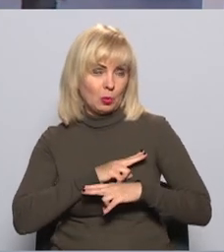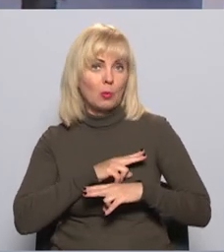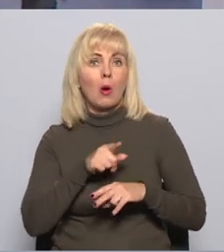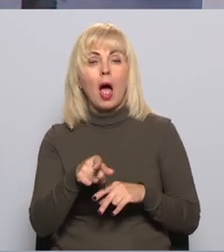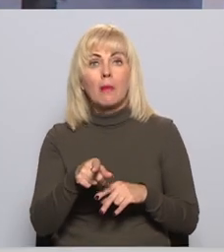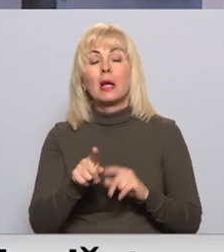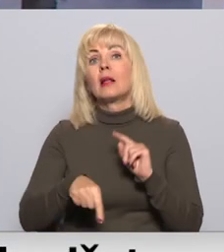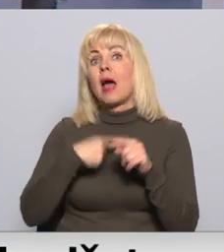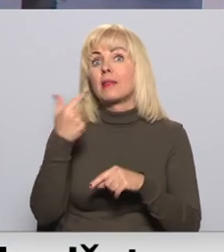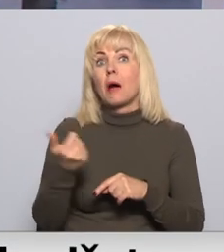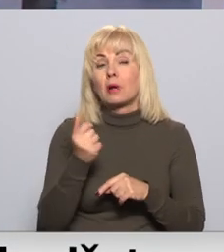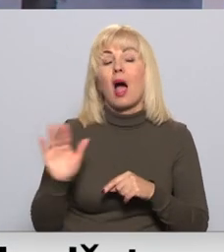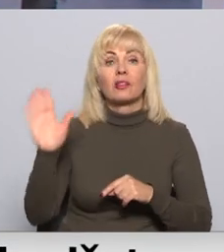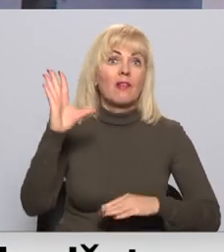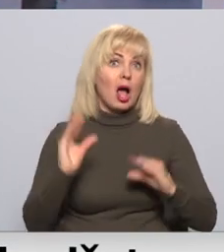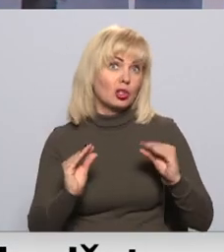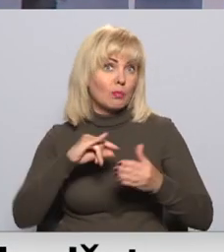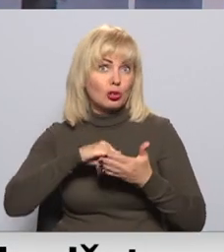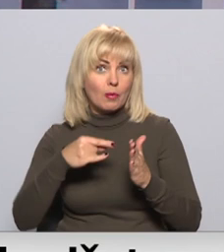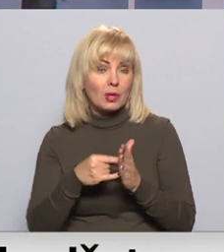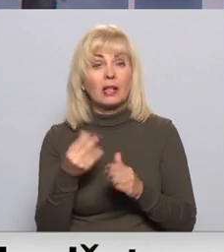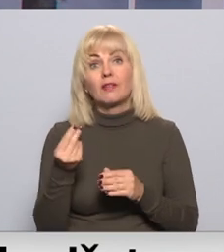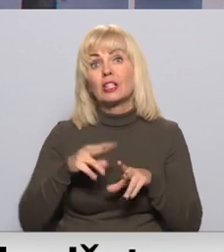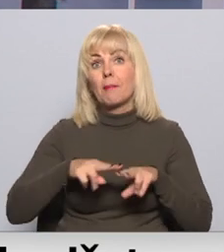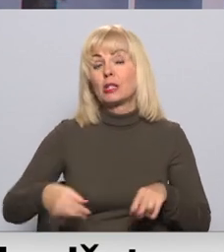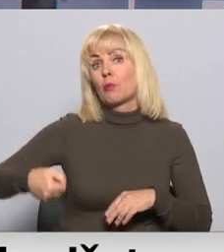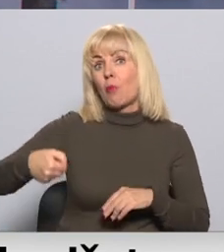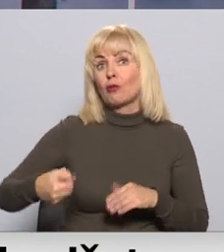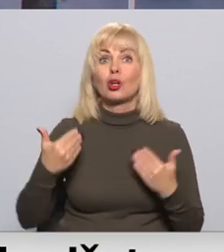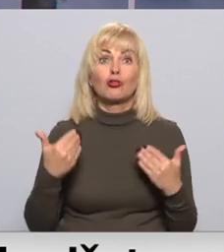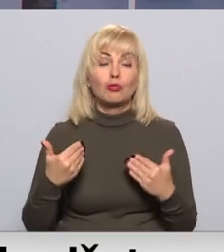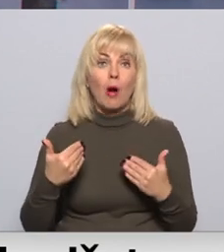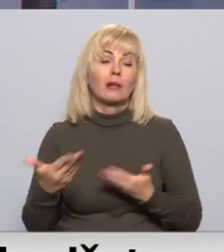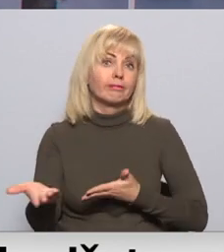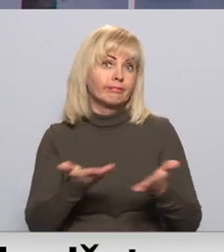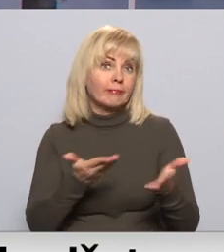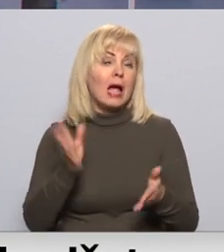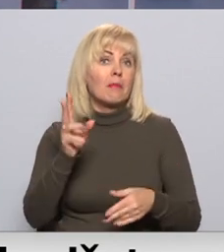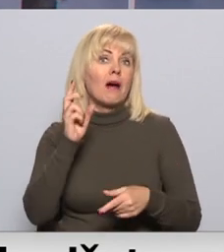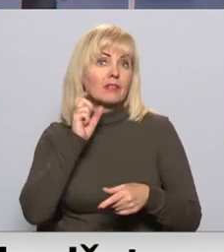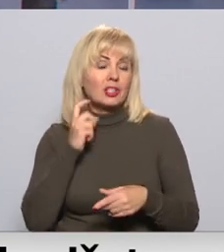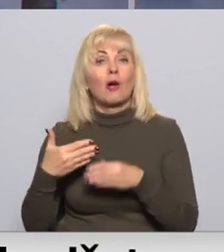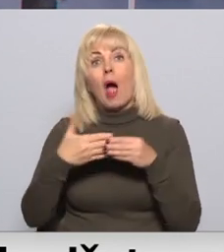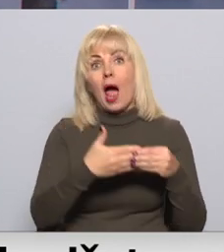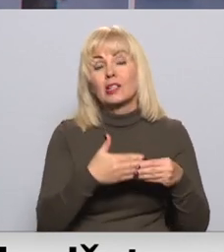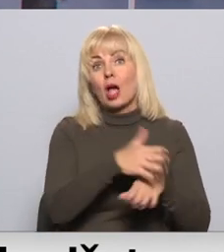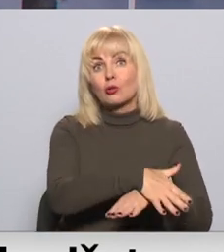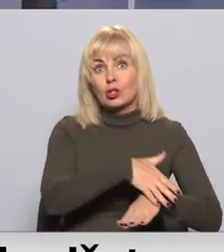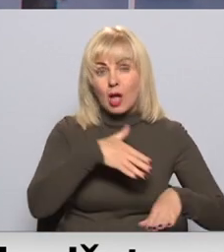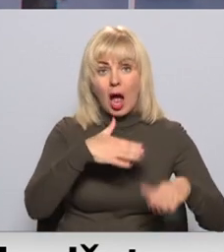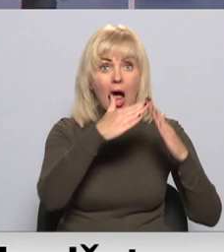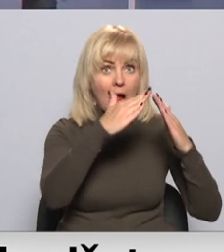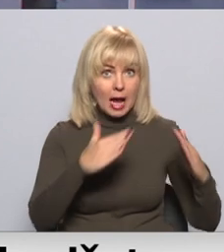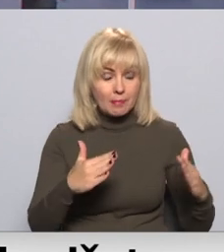Nākamā gada valsts budžeta projekts finanšu ministra portfelī šodien pa Vecrīgas ielām tradicionāli aiznes uz saimu, lai